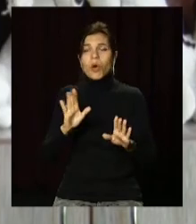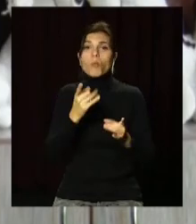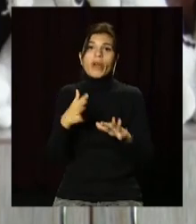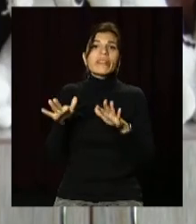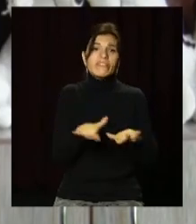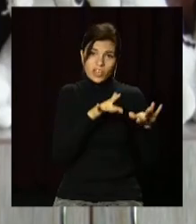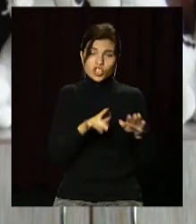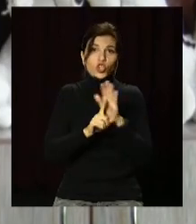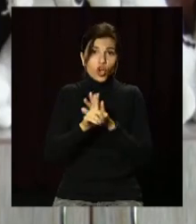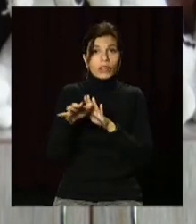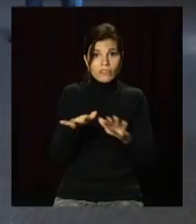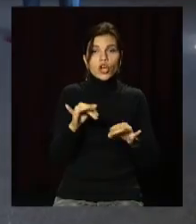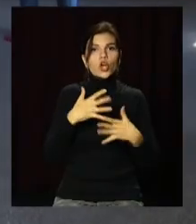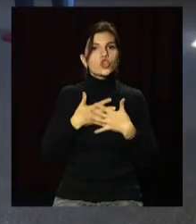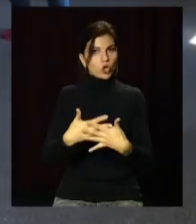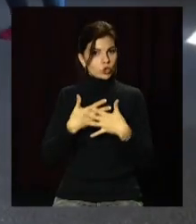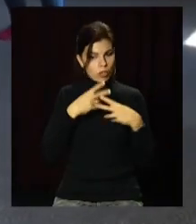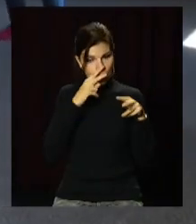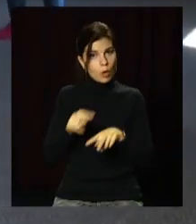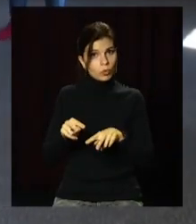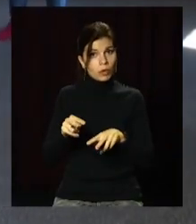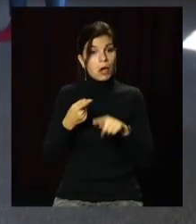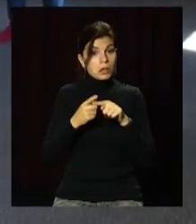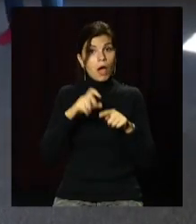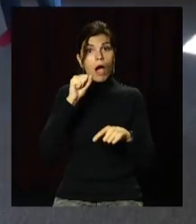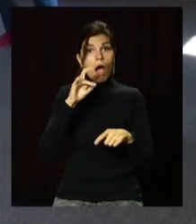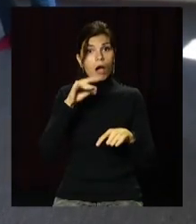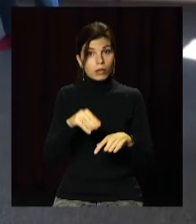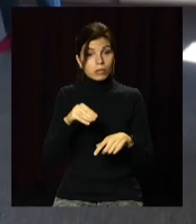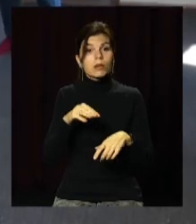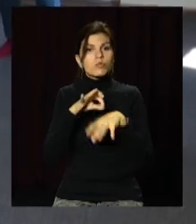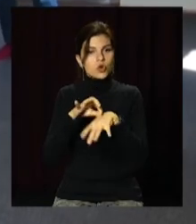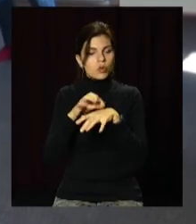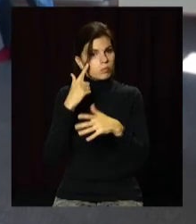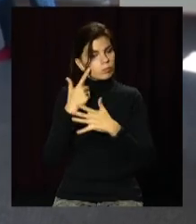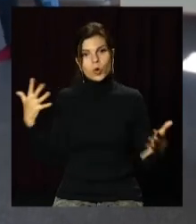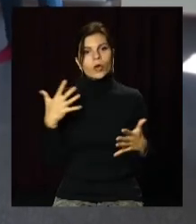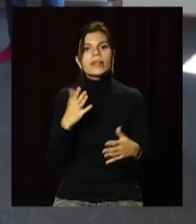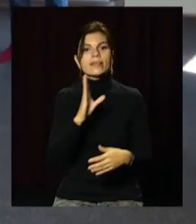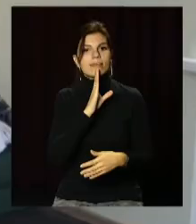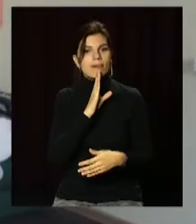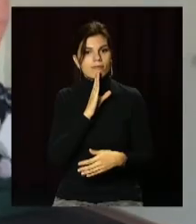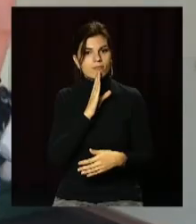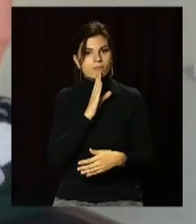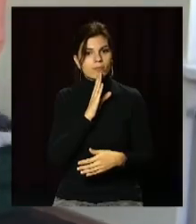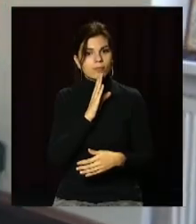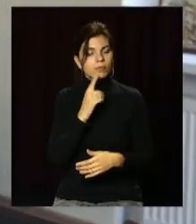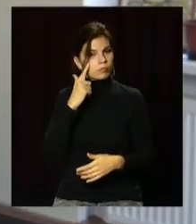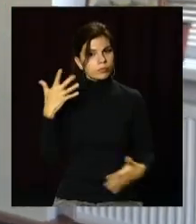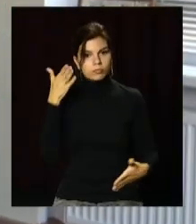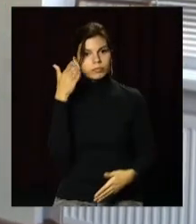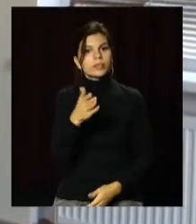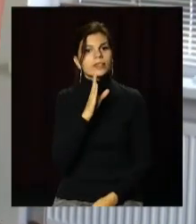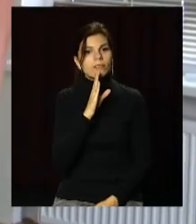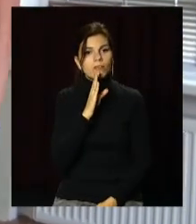двіжитесь, почніть двігатися і дишати. Така арт-терапія популярна серед жінок, відзначають арт-терапевти. Найчастіше у